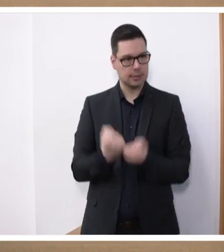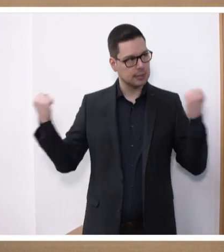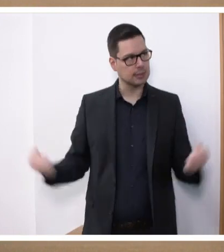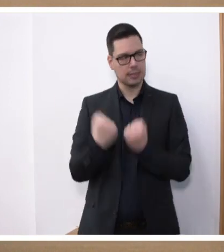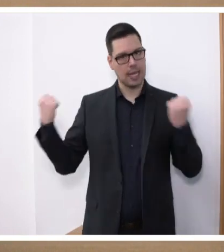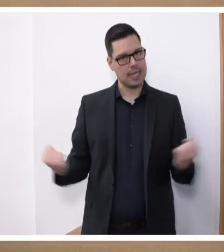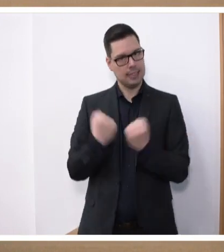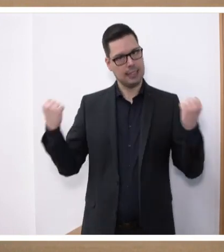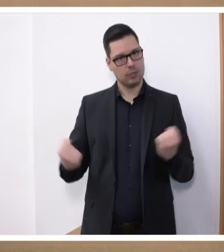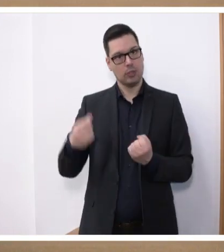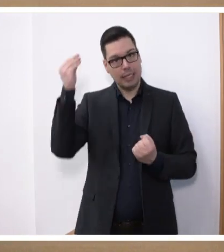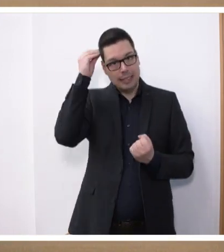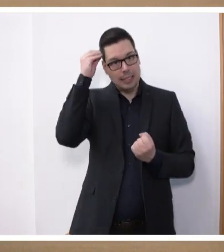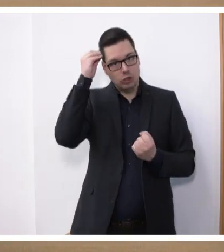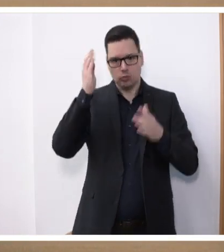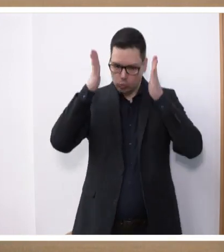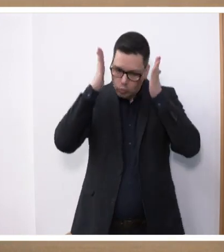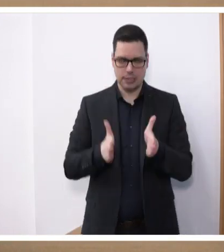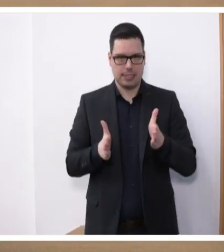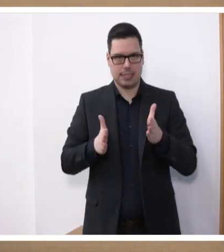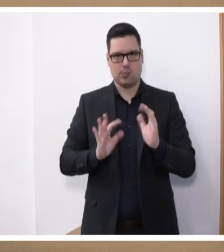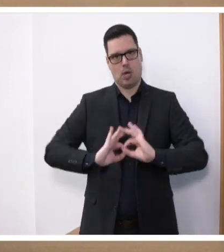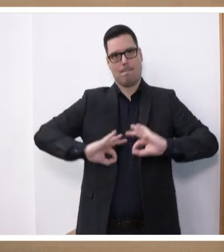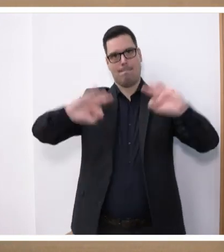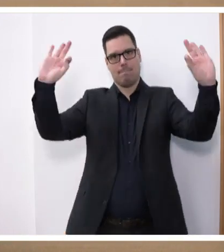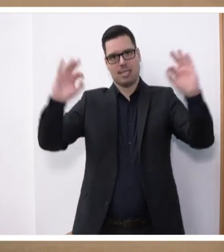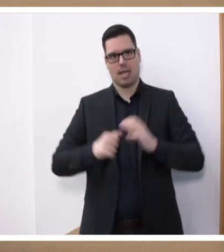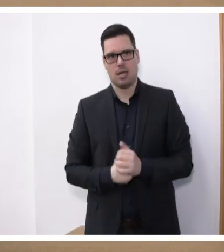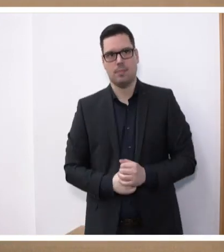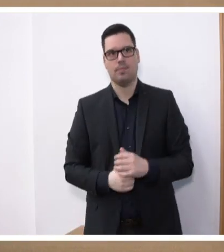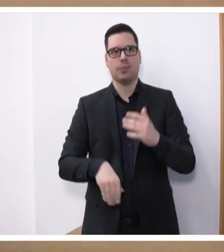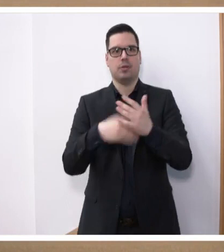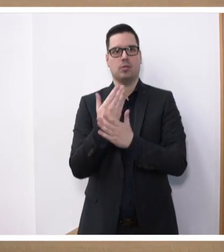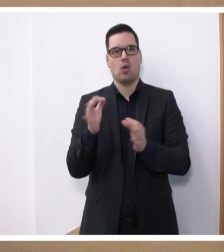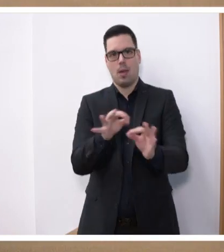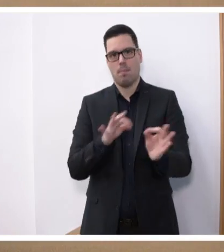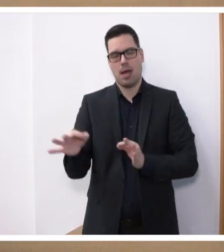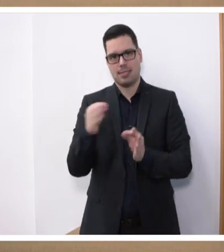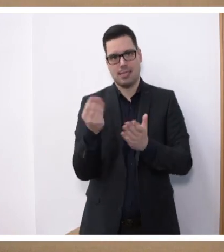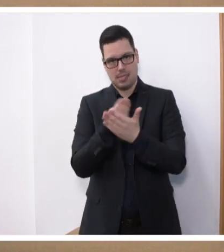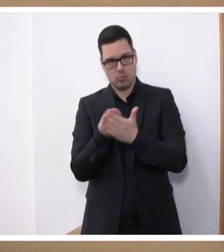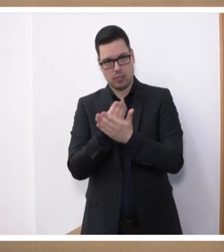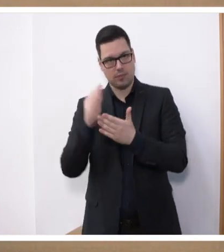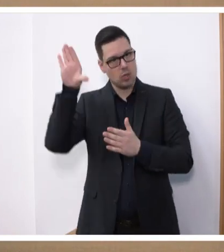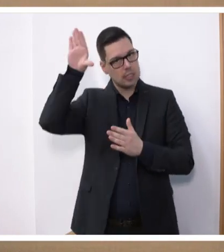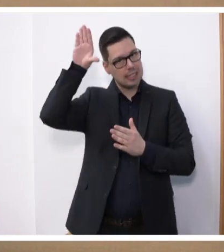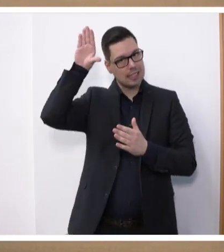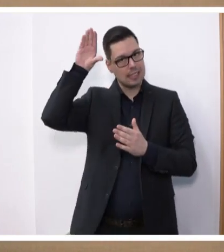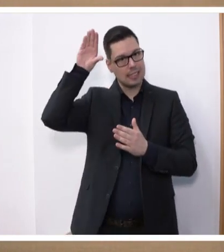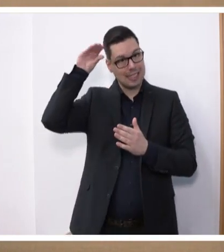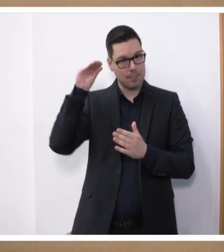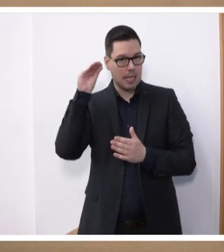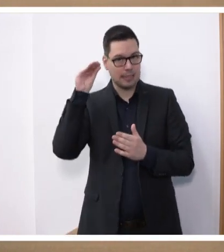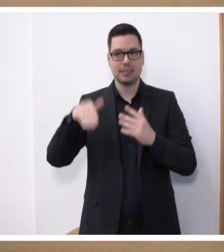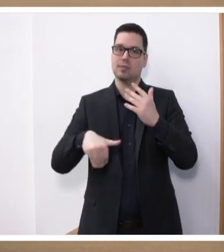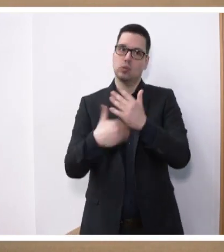Kurzzeitgedächtnis sowie die Konzentrationsfähigkeit. Und mit dem neuen Puzzle-Motiv soll das Thema Demenz nun auf eine